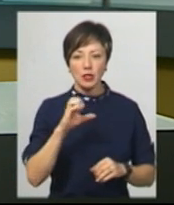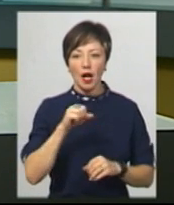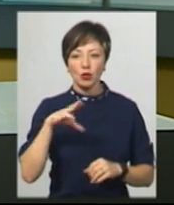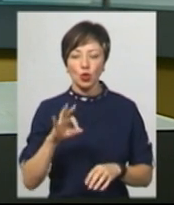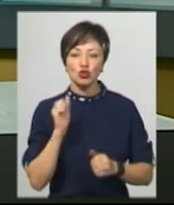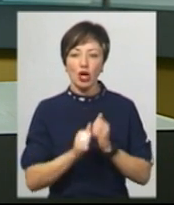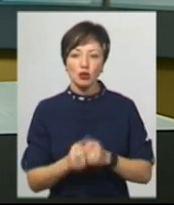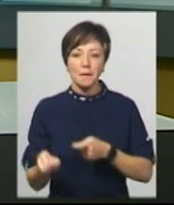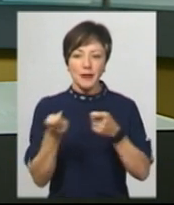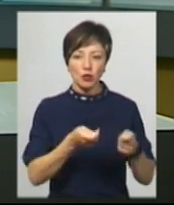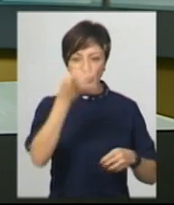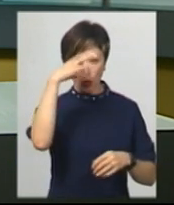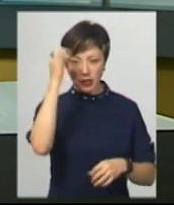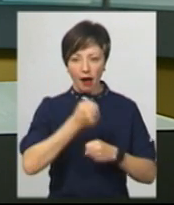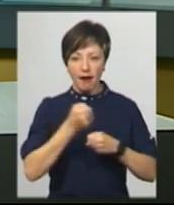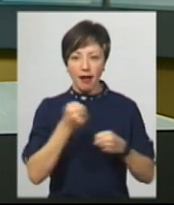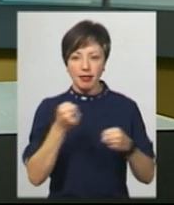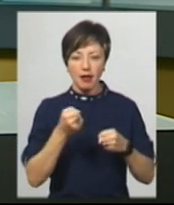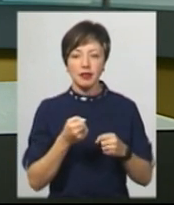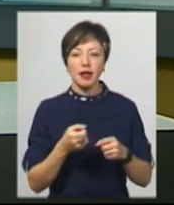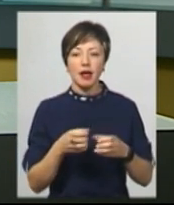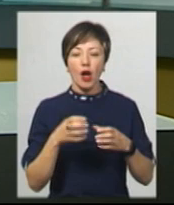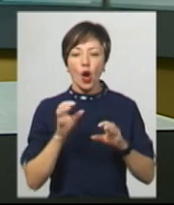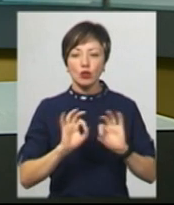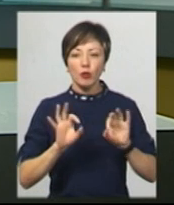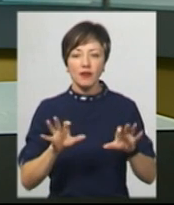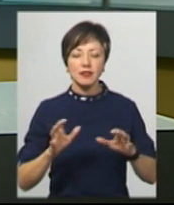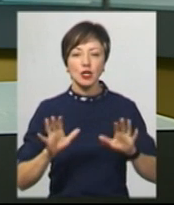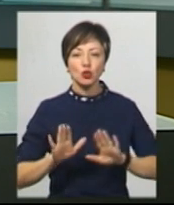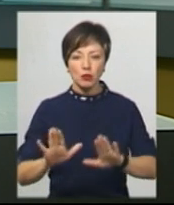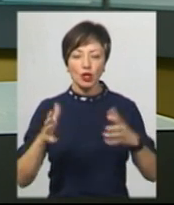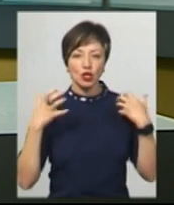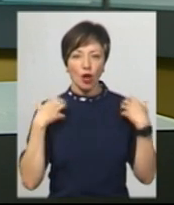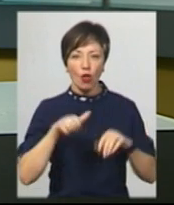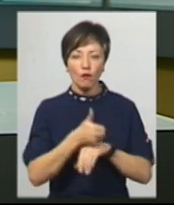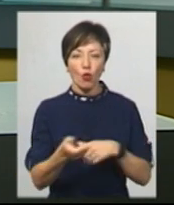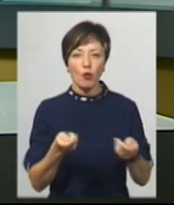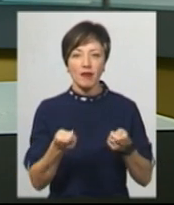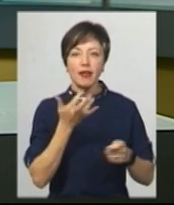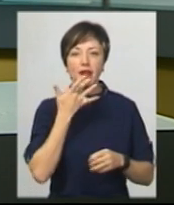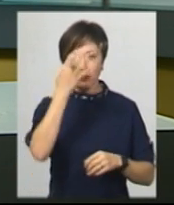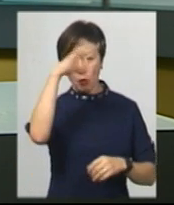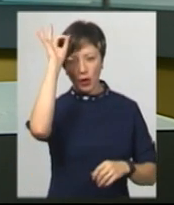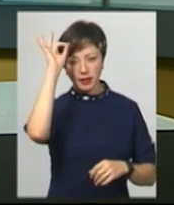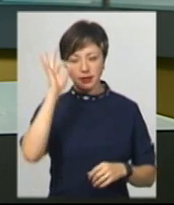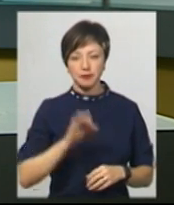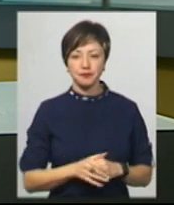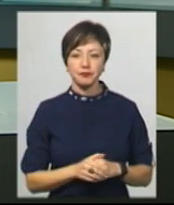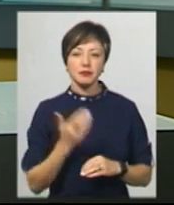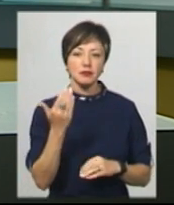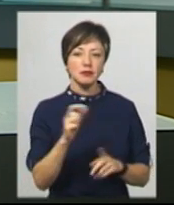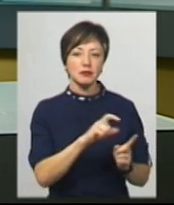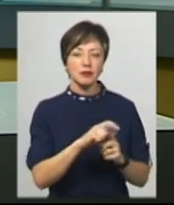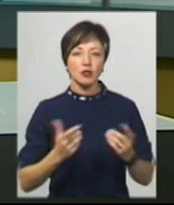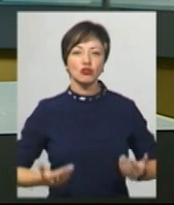часто приносять до поліції гранати. Про це розповів заступник начальника головного управління нацполіції в області Валентин Білянський. За його